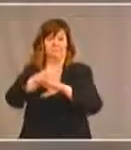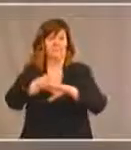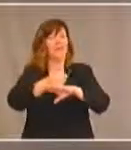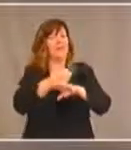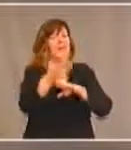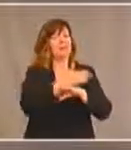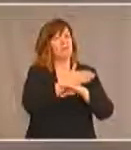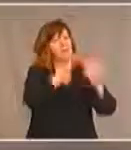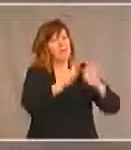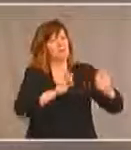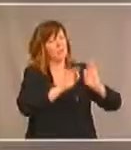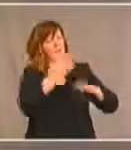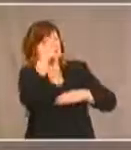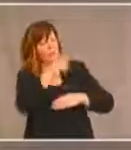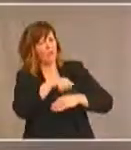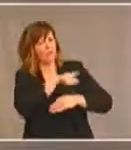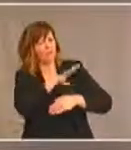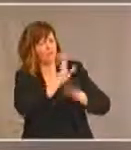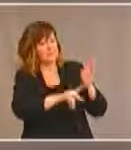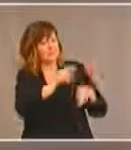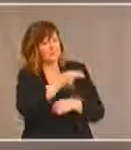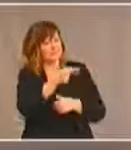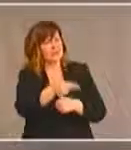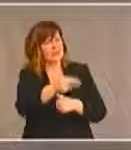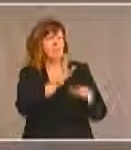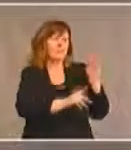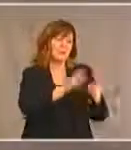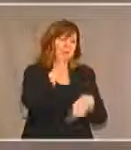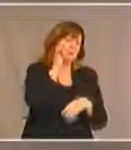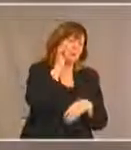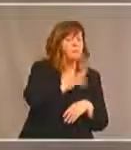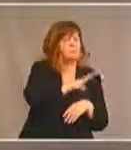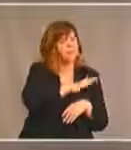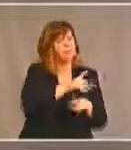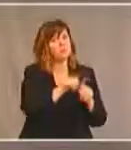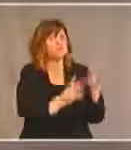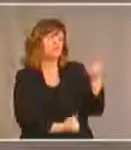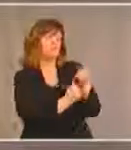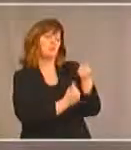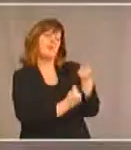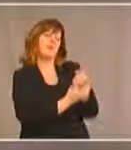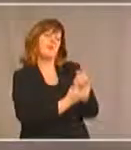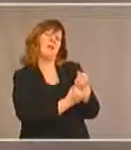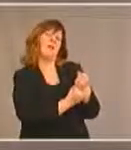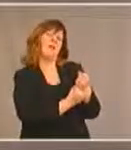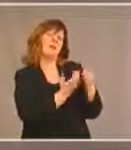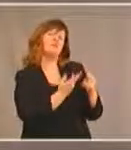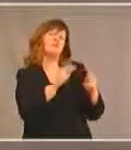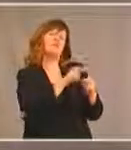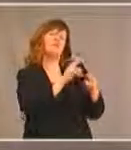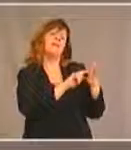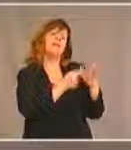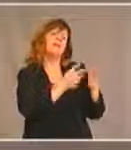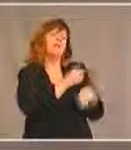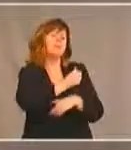de... tienne compte des personnes qui ont un handicap, personnes autochtones, en leur donnant des soutiens supplémentaires comme par exemple des services de transport, de